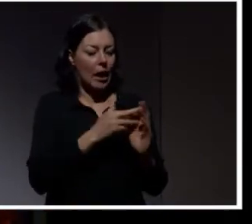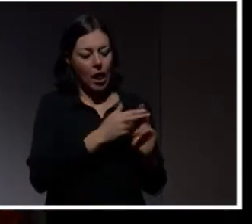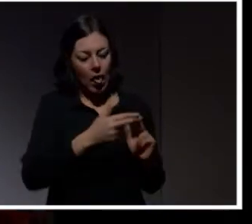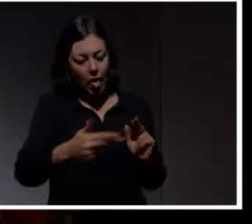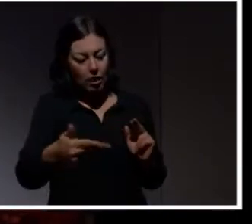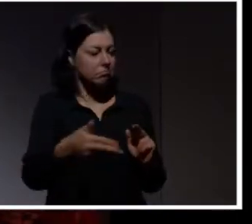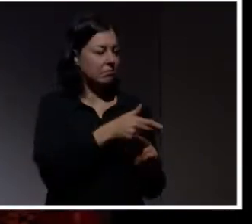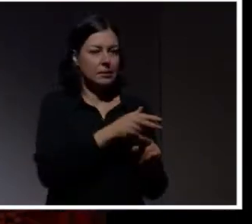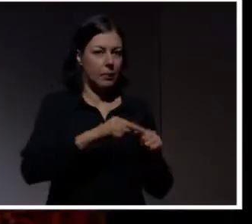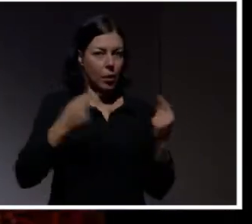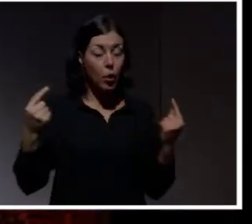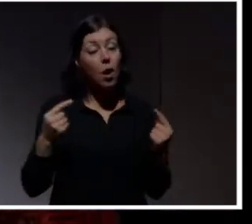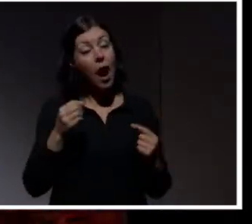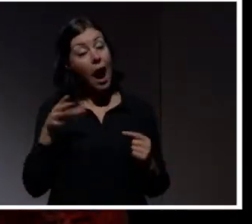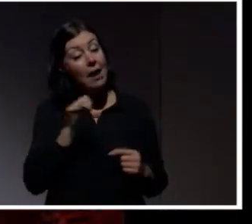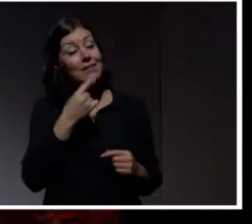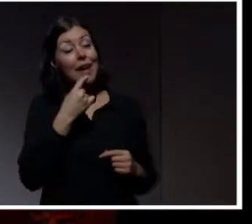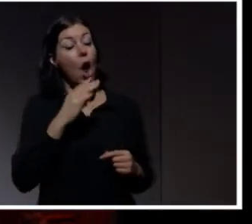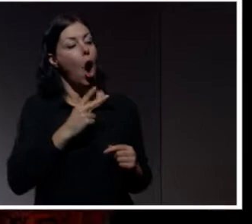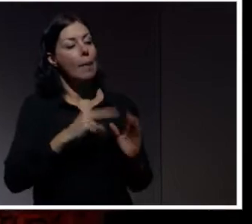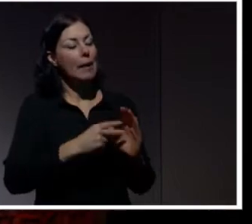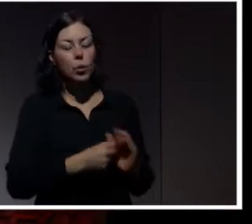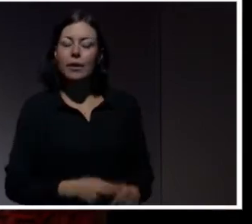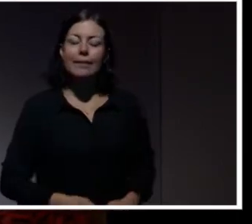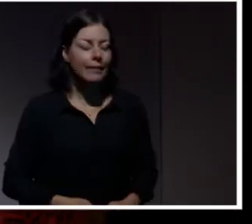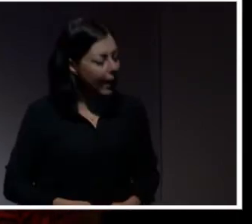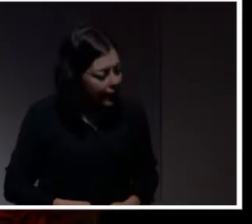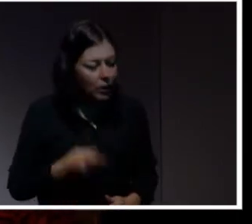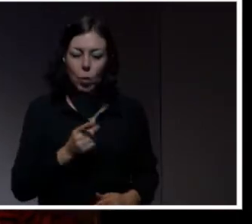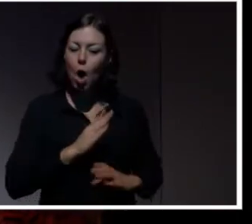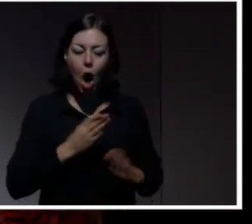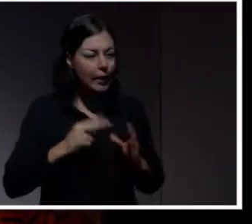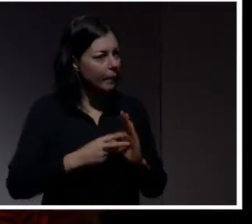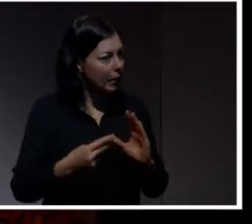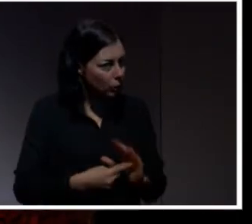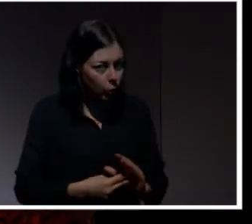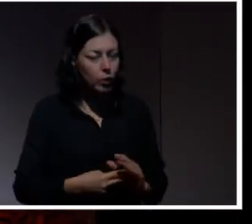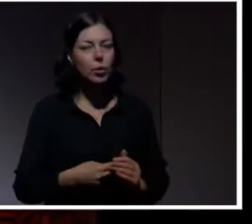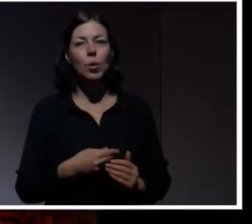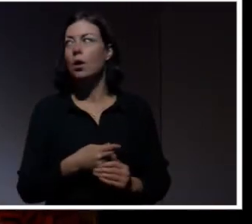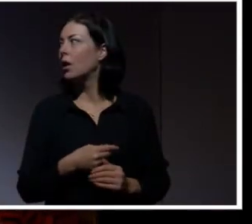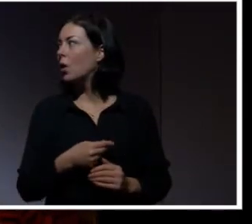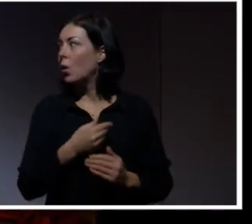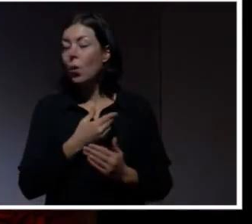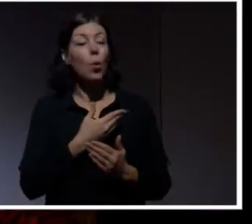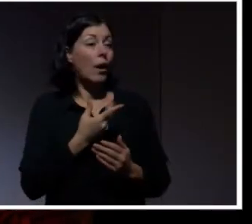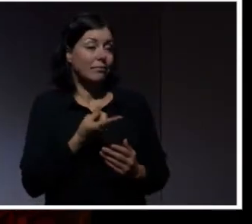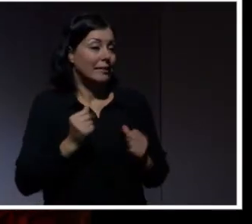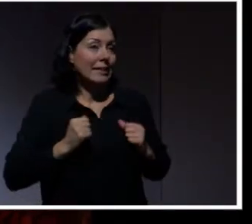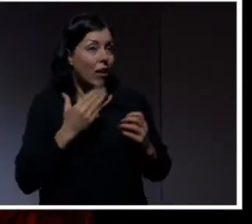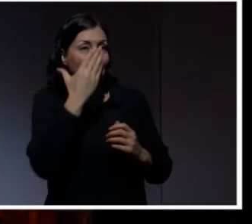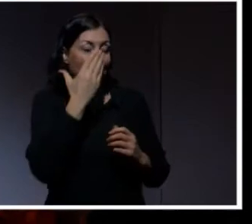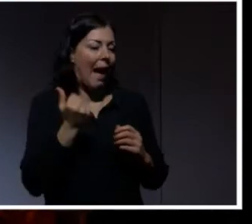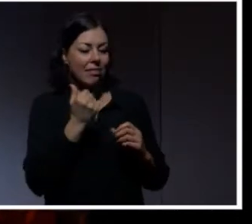här. Alla som säger att de har en metod. Nej, det har ni inte. Och den är definitivt inte omöjlig att knäcka. Så